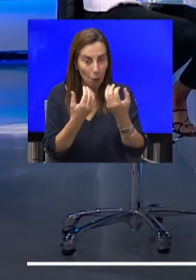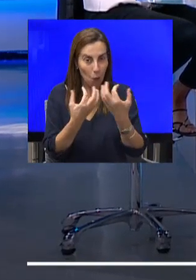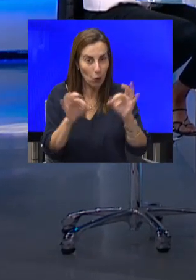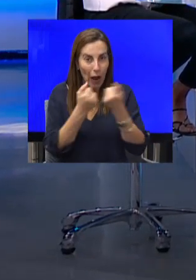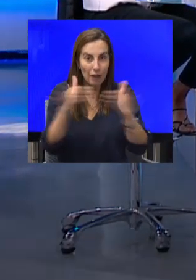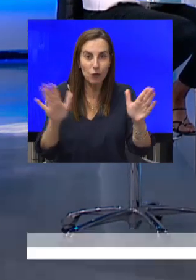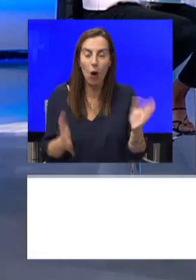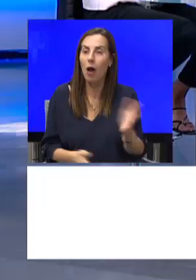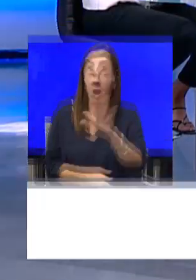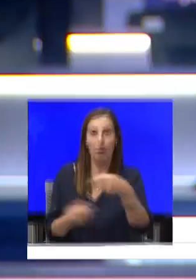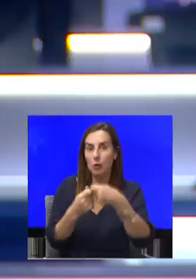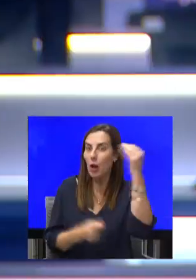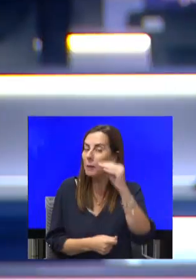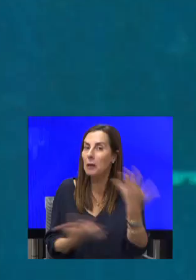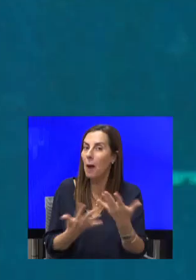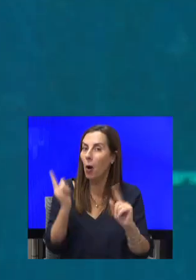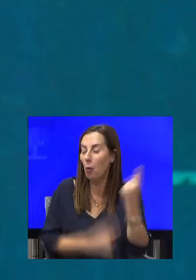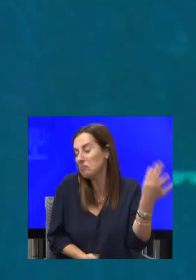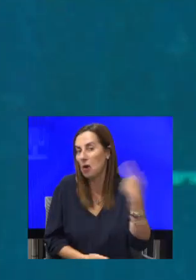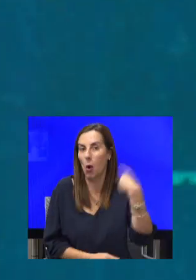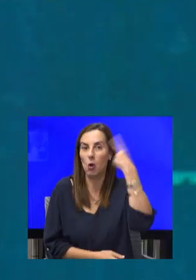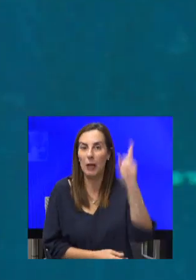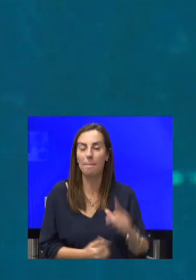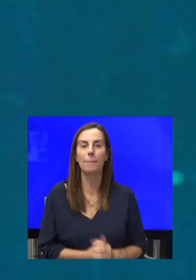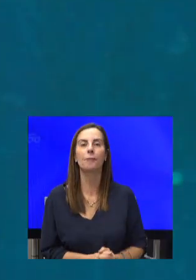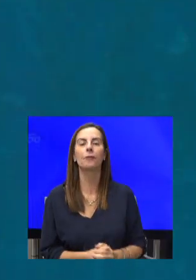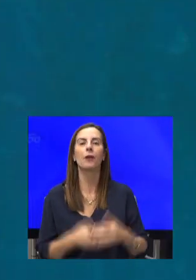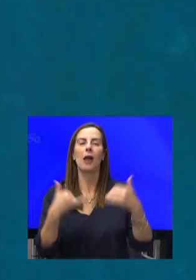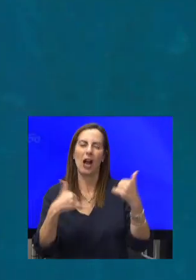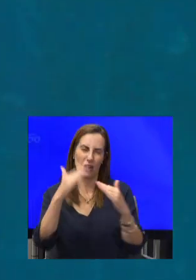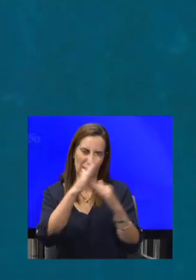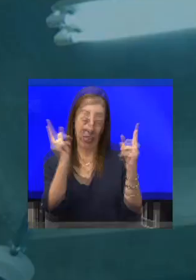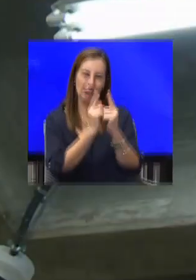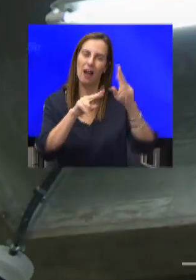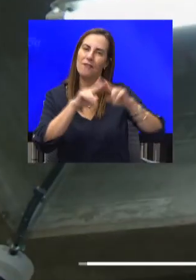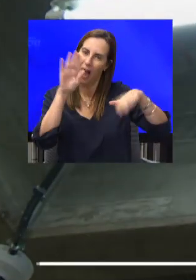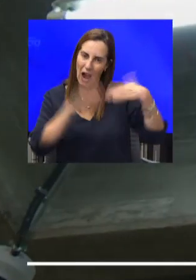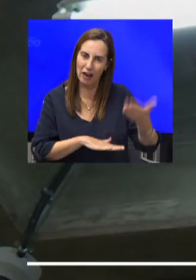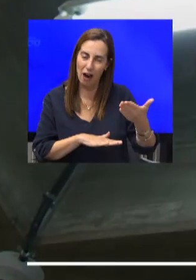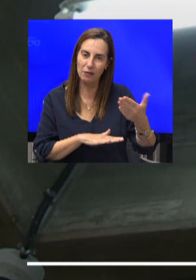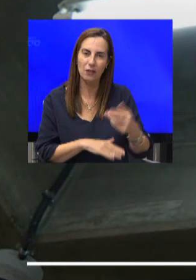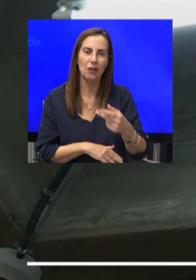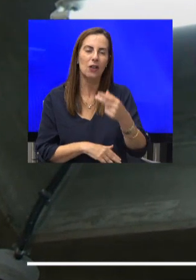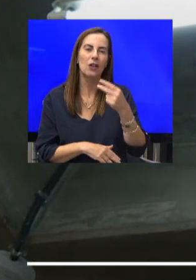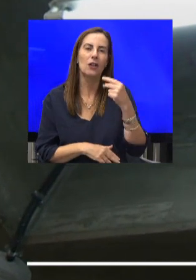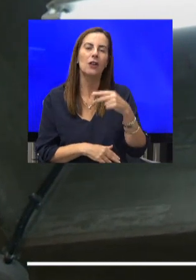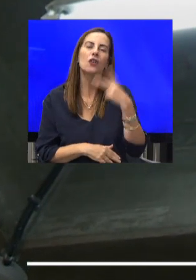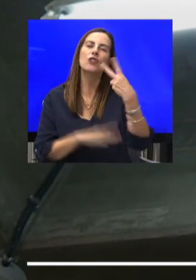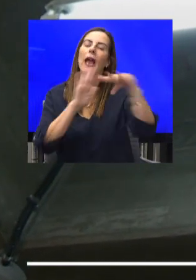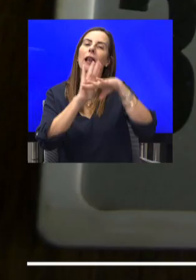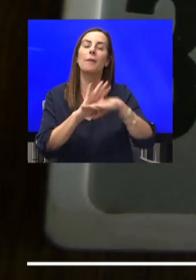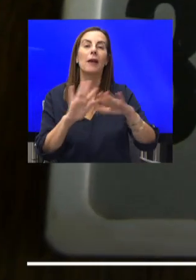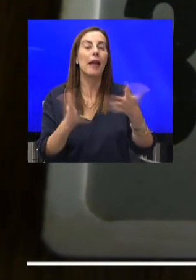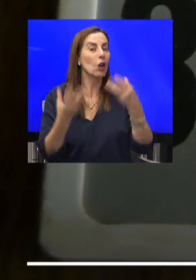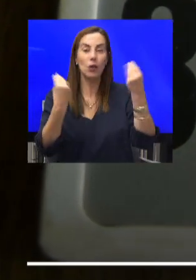כתבתנו, תודה רבה. תודה, שר. אנחנו עכשיו נצא להפסקה קצרה, ואחריה ניתן שני כללי אצבע איך לא תפסידו את הכסף שלכם